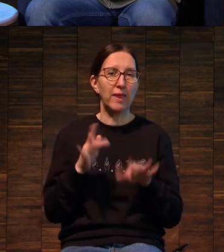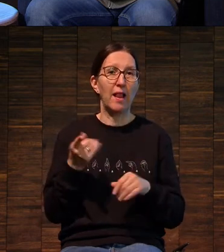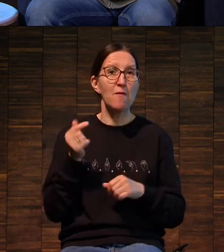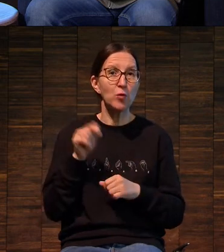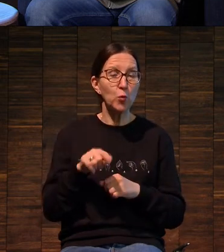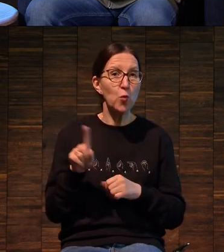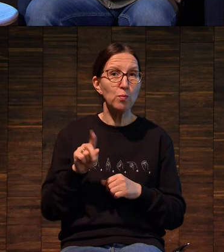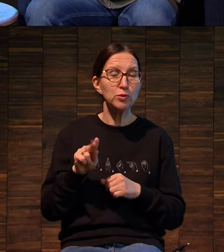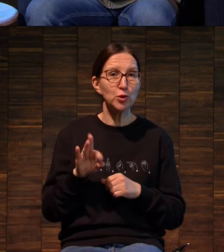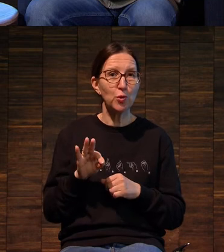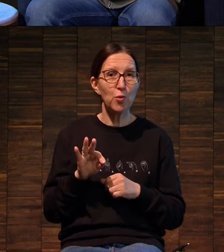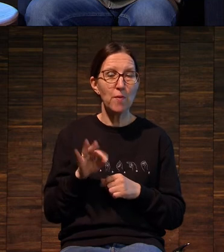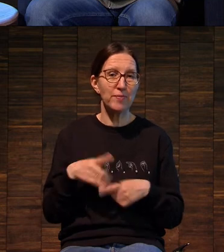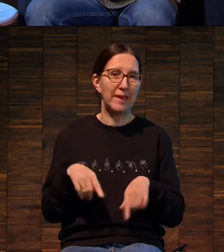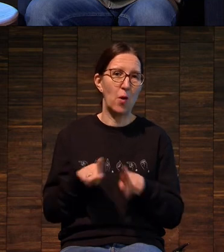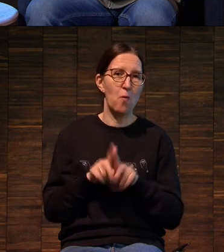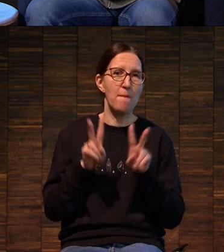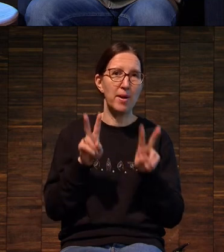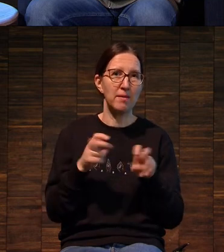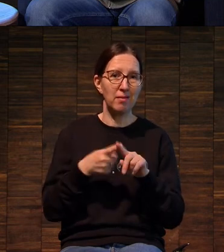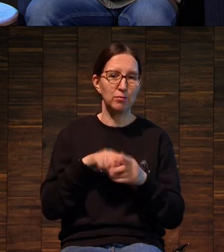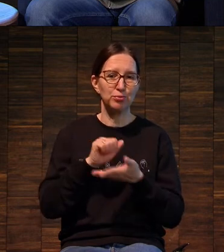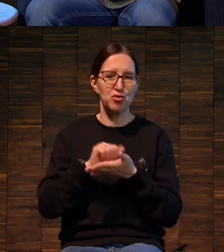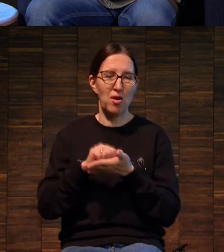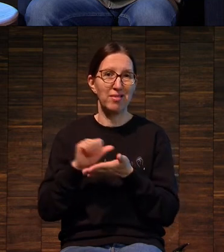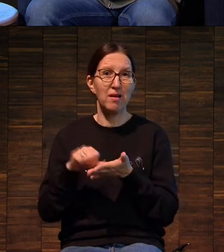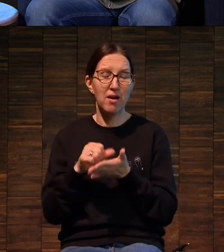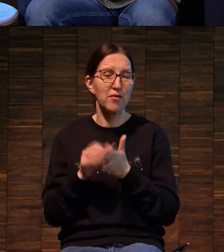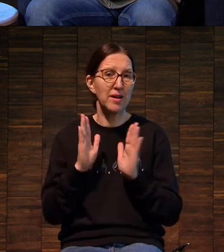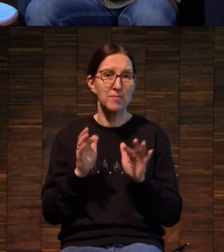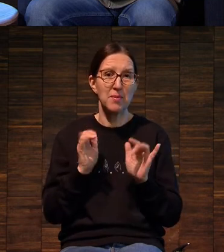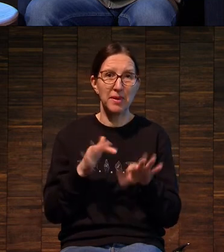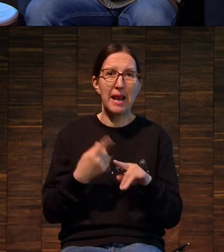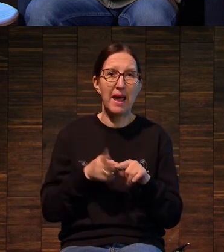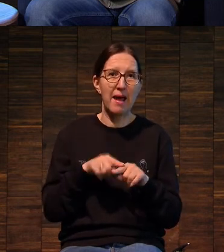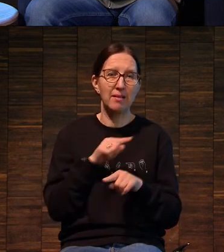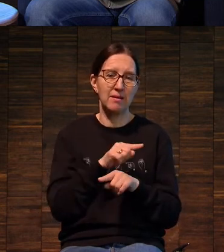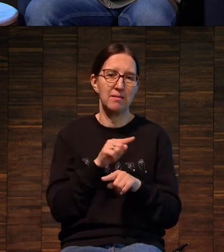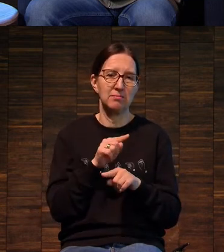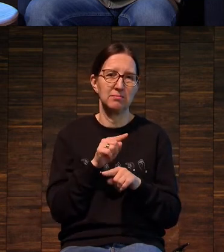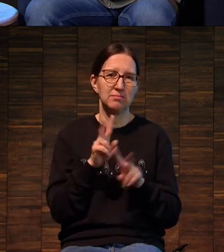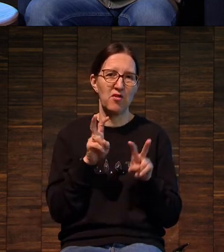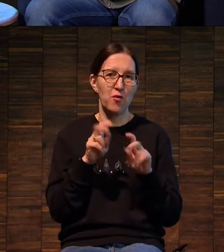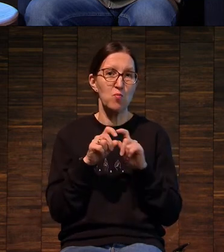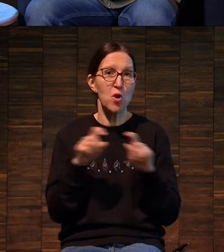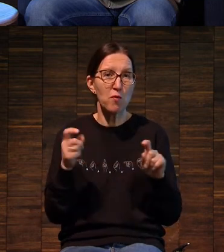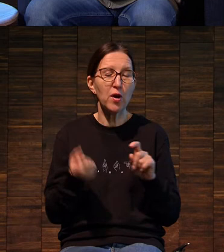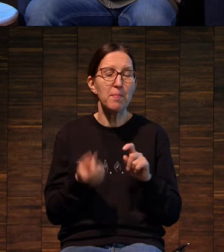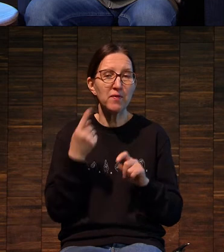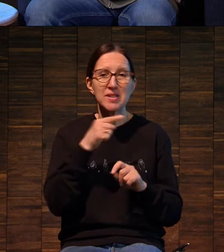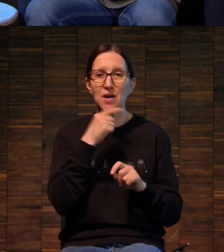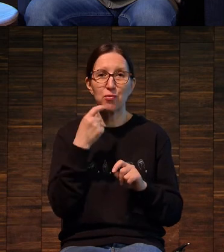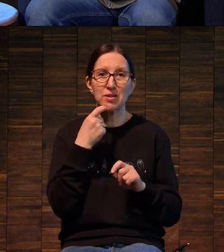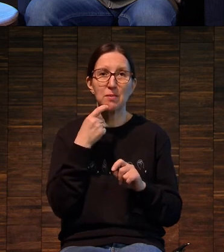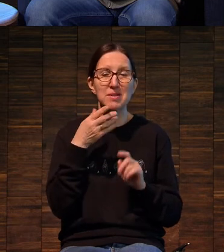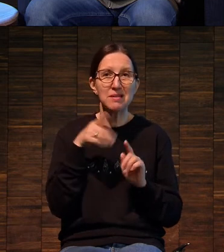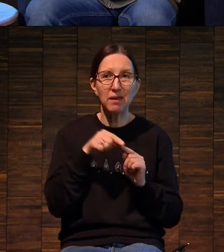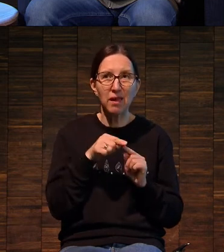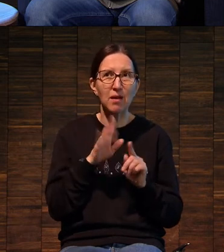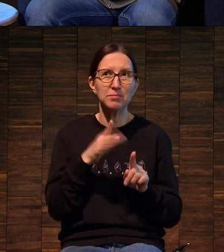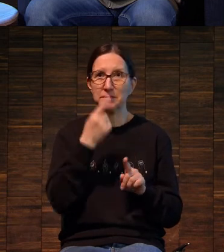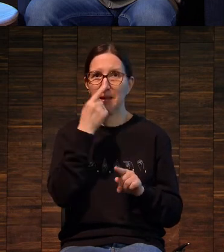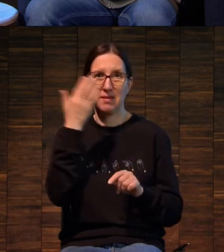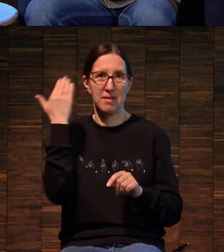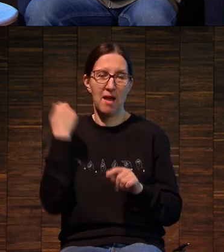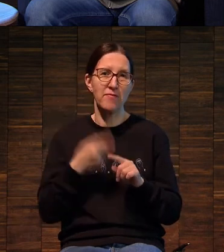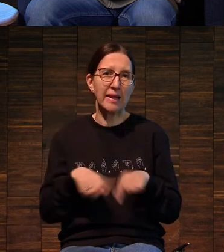такое понятие, как «печатная графика», на самом деле вот эта формулировка, она появилась в русском языке, в общем, сравнительно